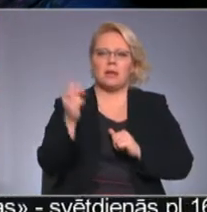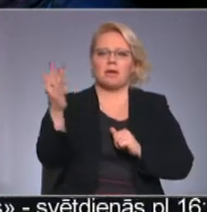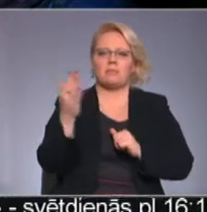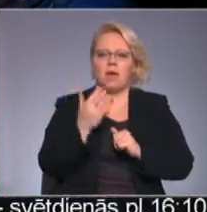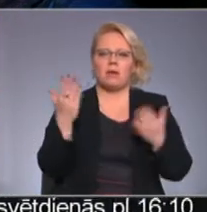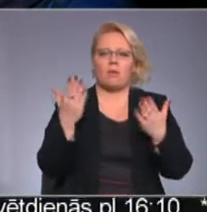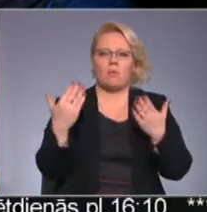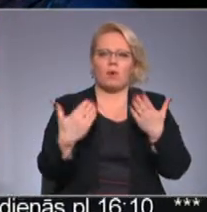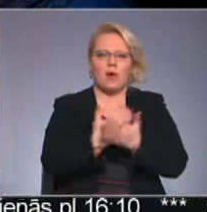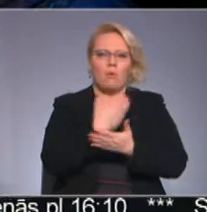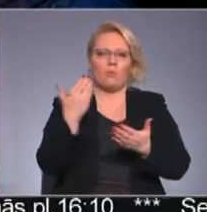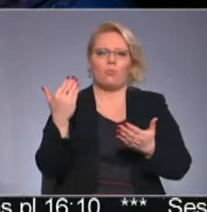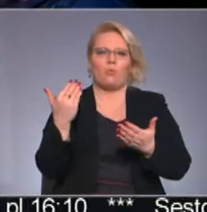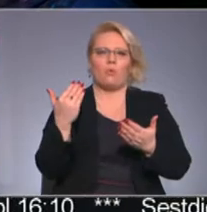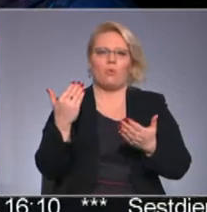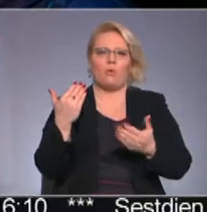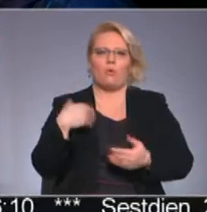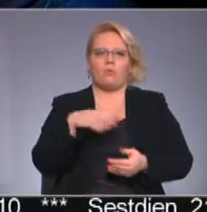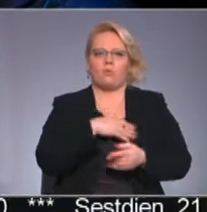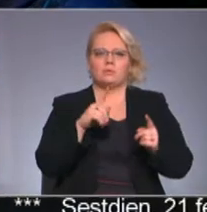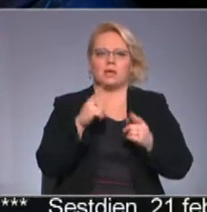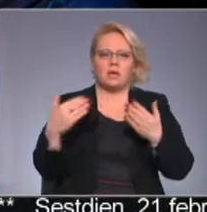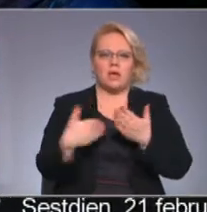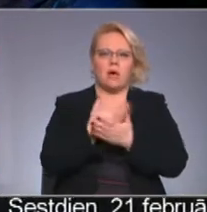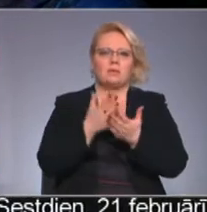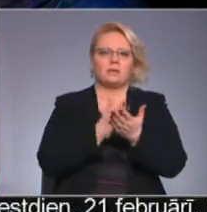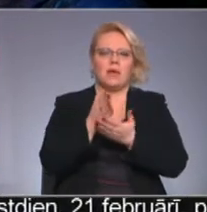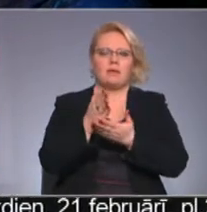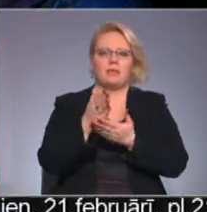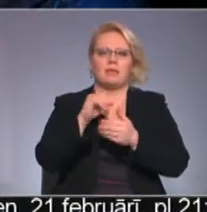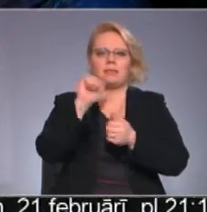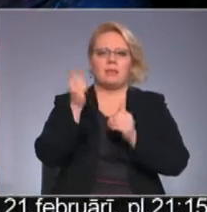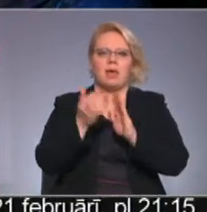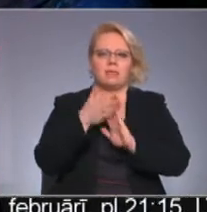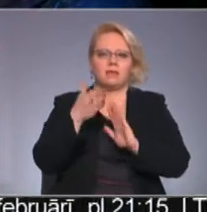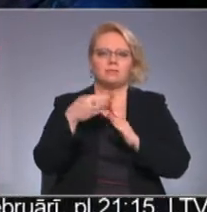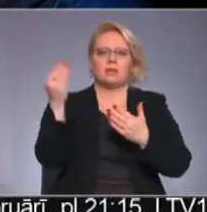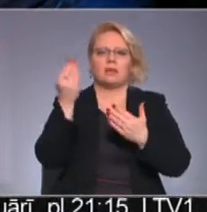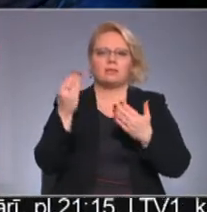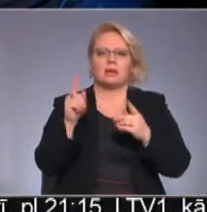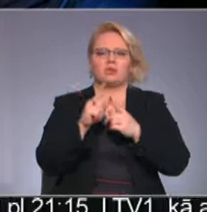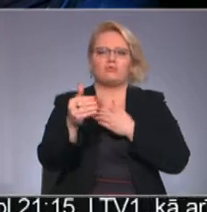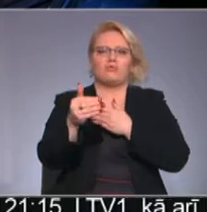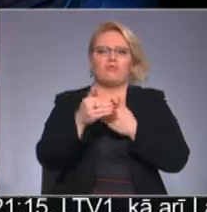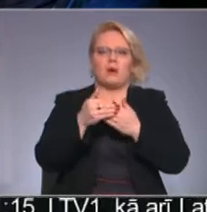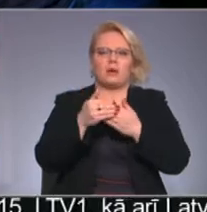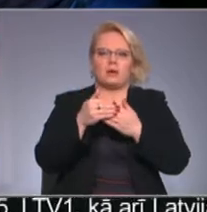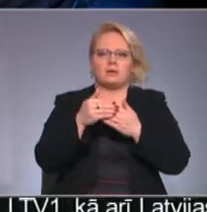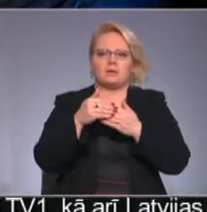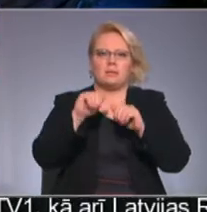jaunu. Mums ir jaunas tendences stēlniecībā, mums ir izniecība, kas tūlojas stēlniecībai.